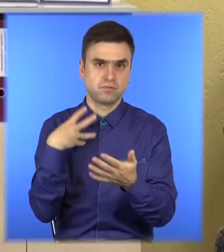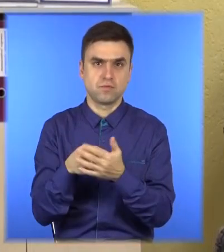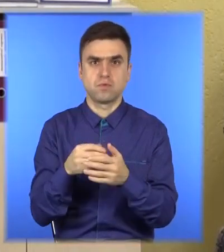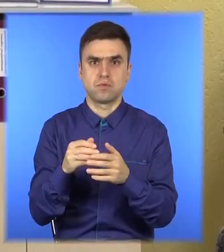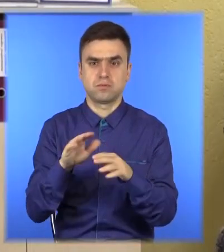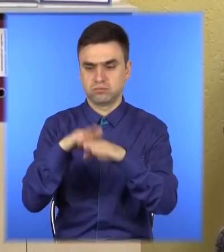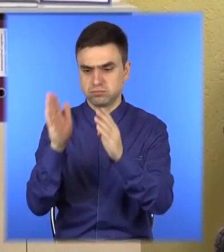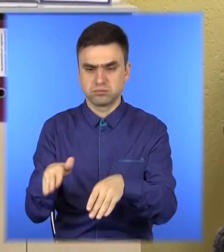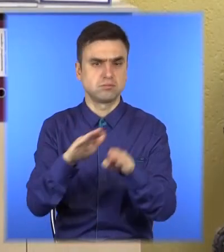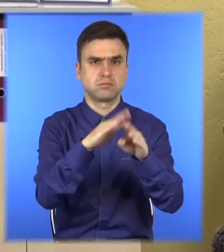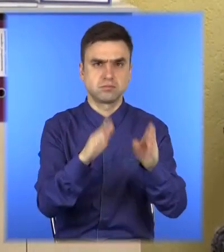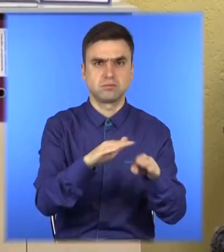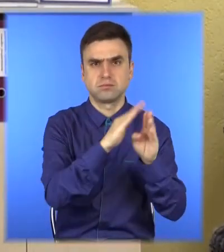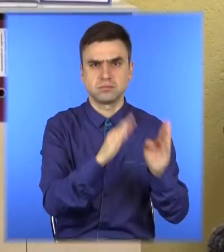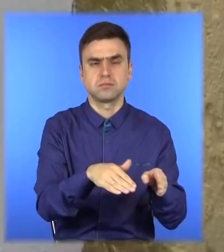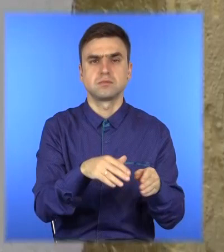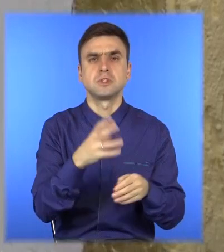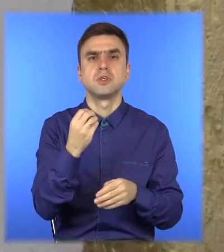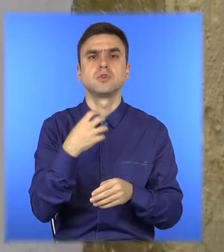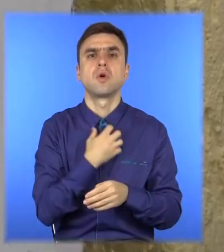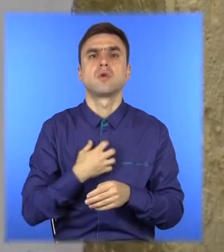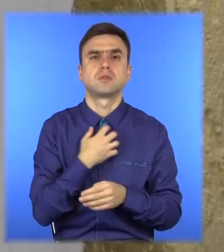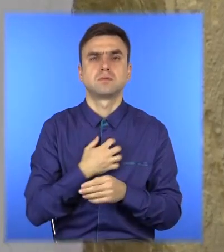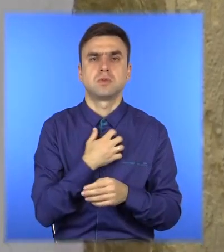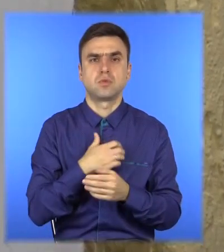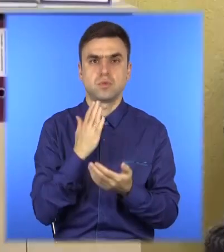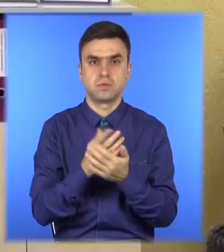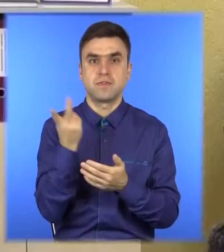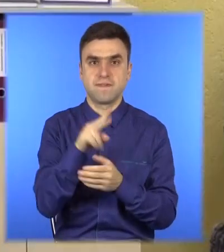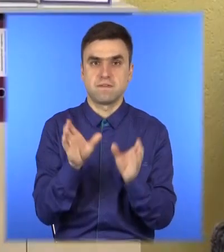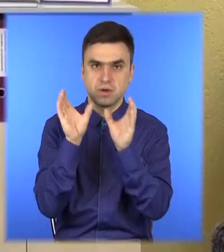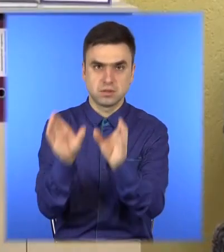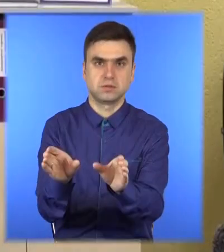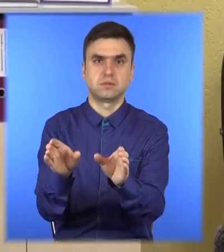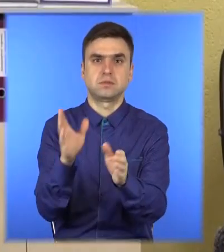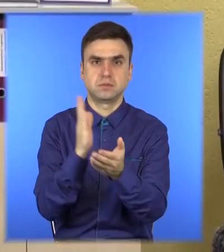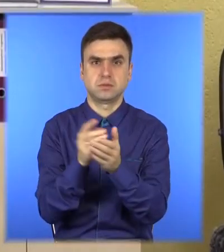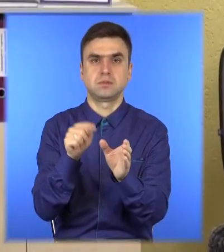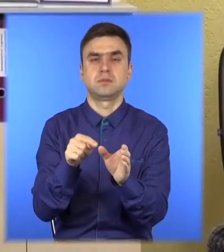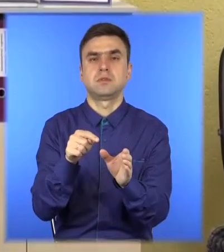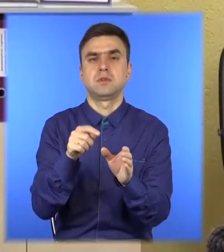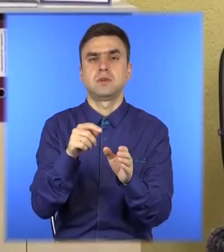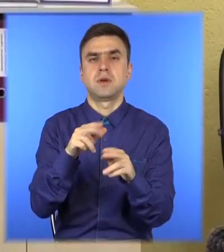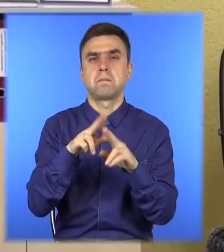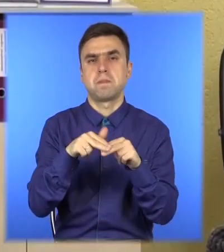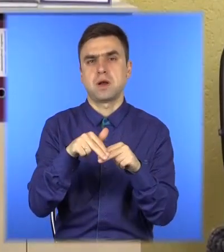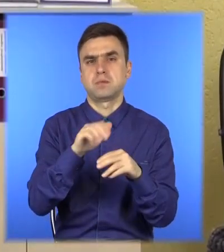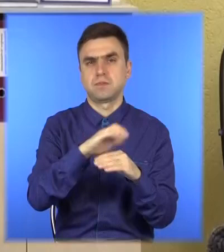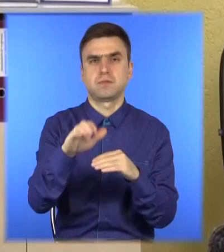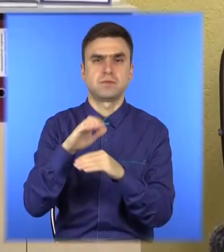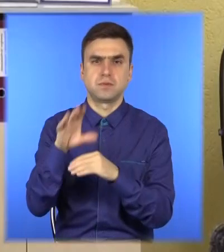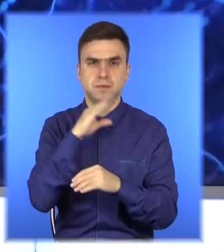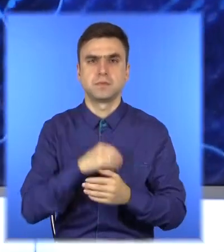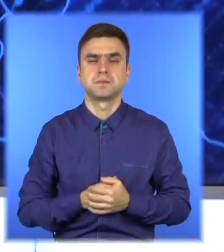також в місць виконкомі, в Центрі візи встановлено така дві робочі станції. Для оформлення закордонних паспортів мешканця місця